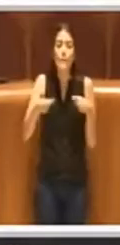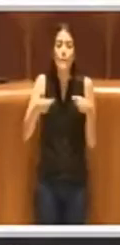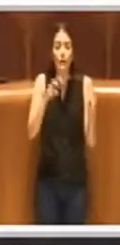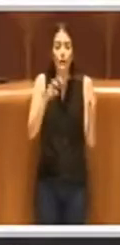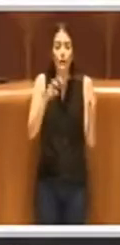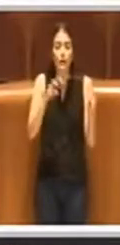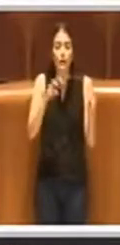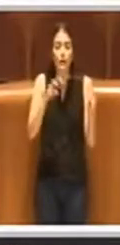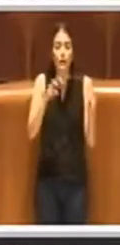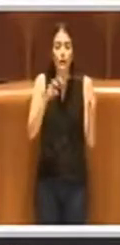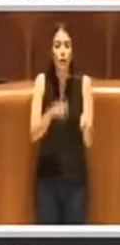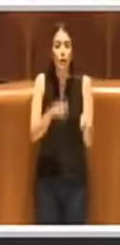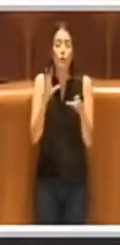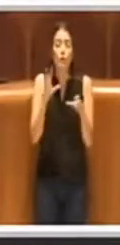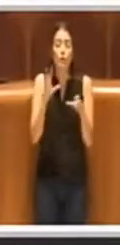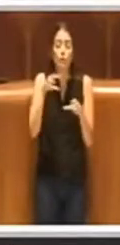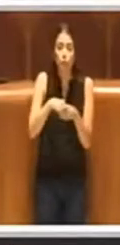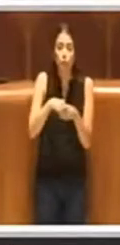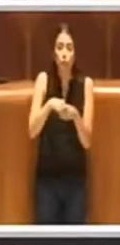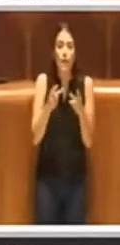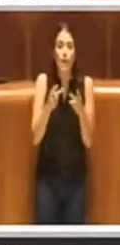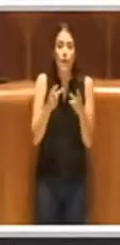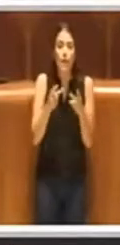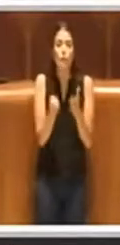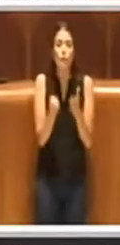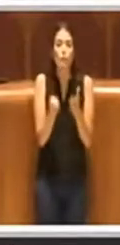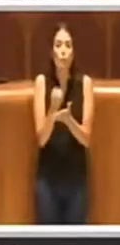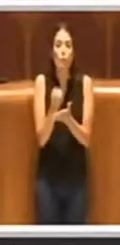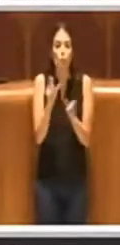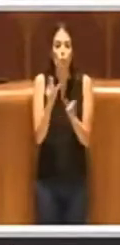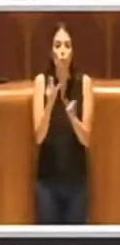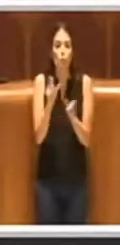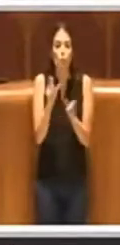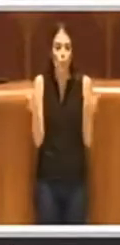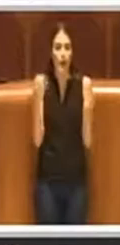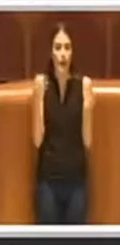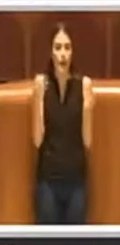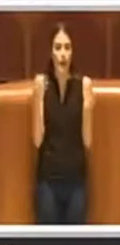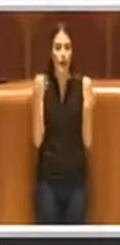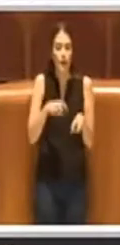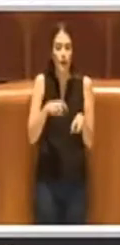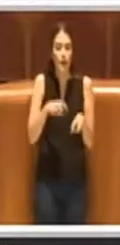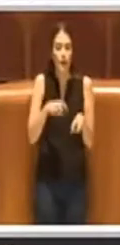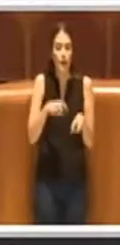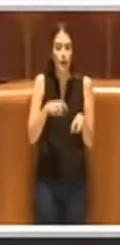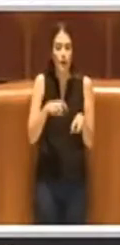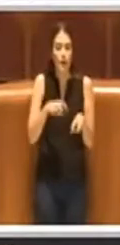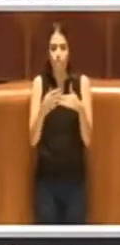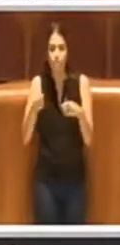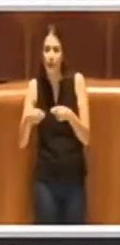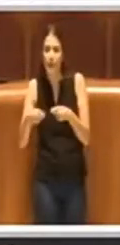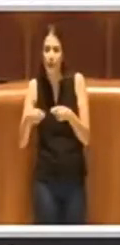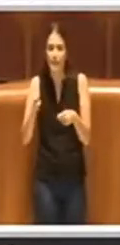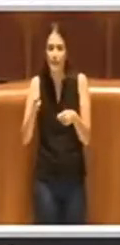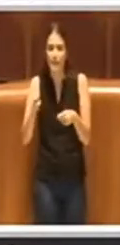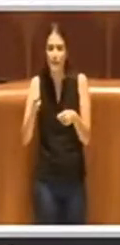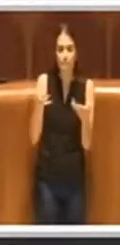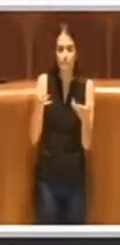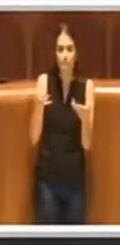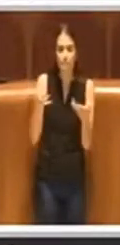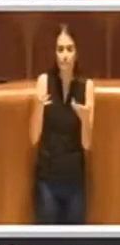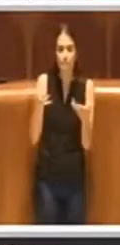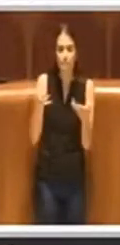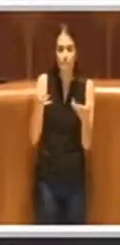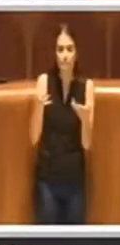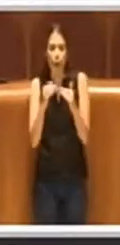siano composti di veri produttori agricoli e non si soroppongano ad altri mercati di Roma Capitale che sono